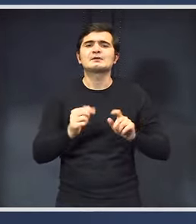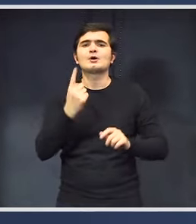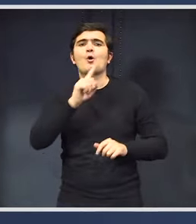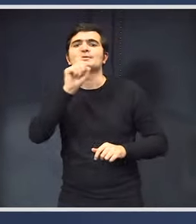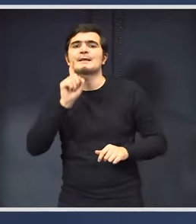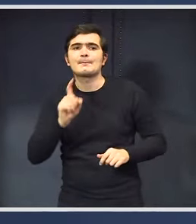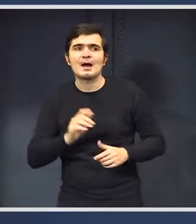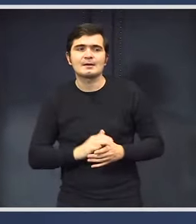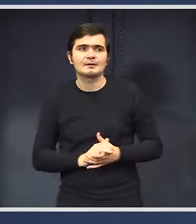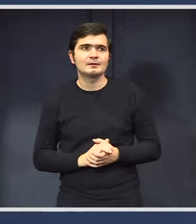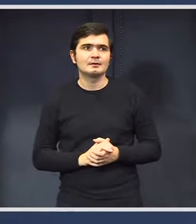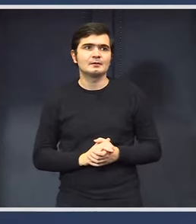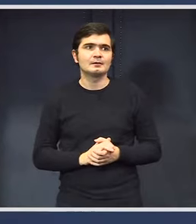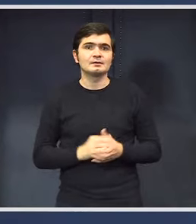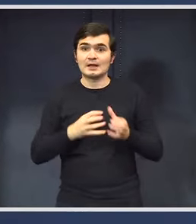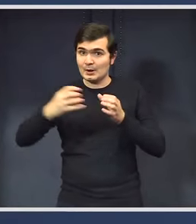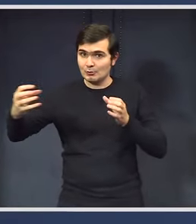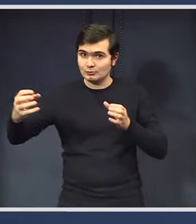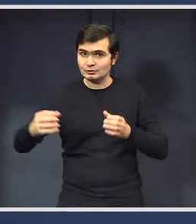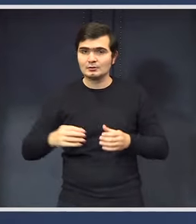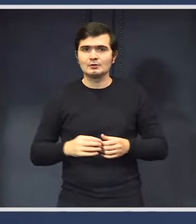poate? Da. A fost pe lungită.